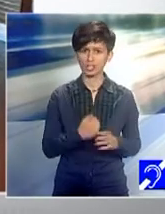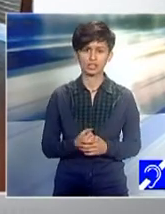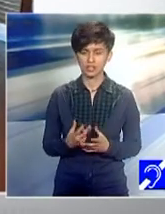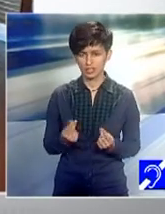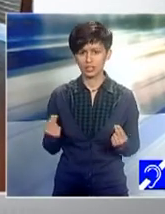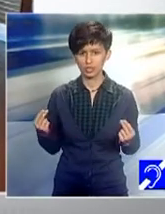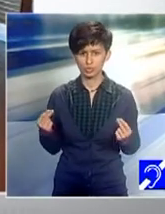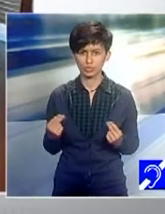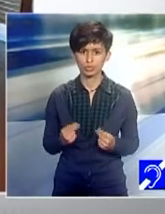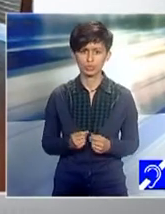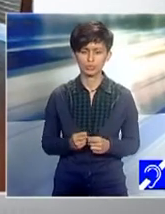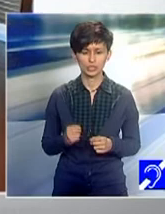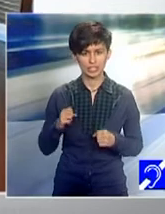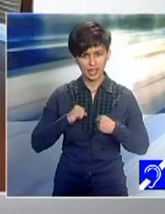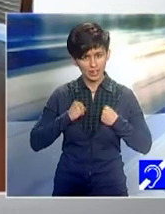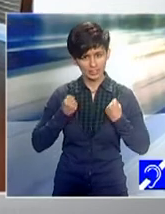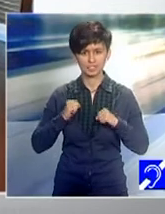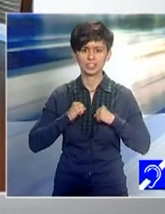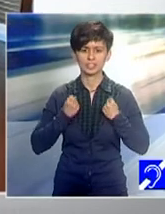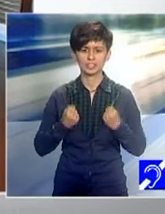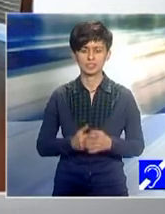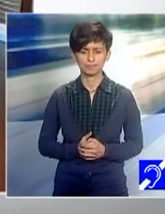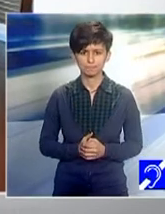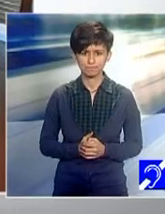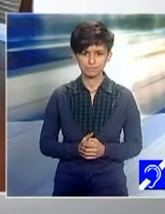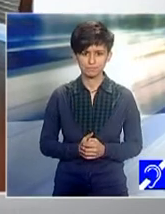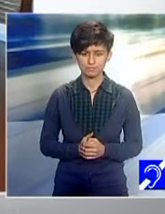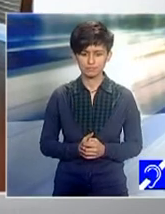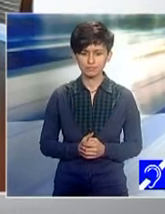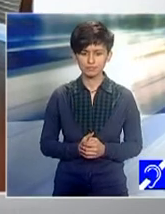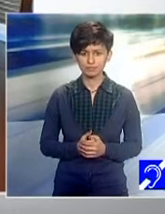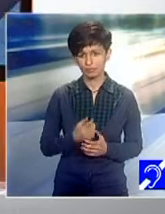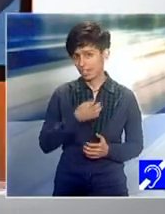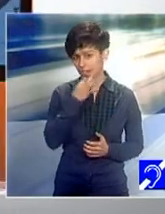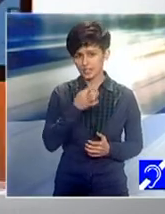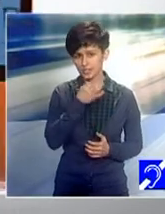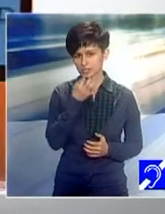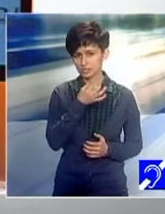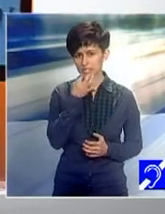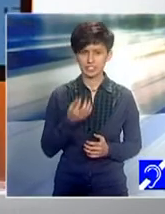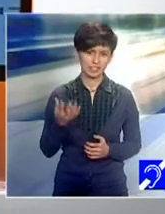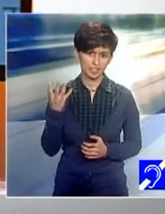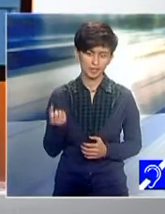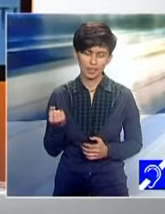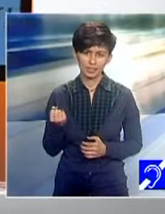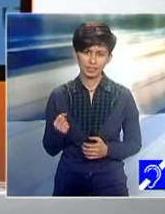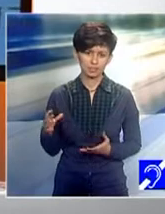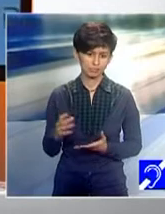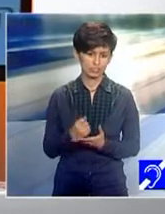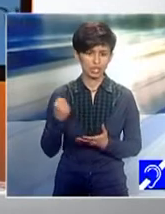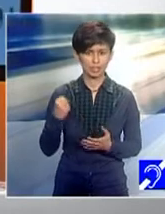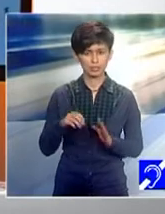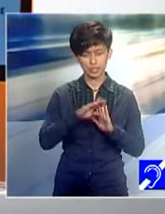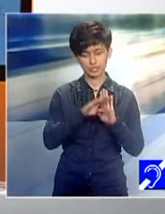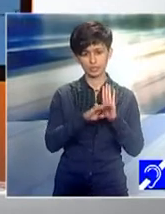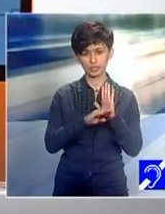pentru cele șapte zile cât au fost aici tinerii. Spuneți-ne așa, în mare, ce a cuprins acest program, pe unde i